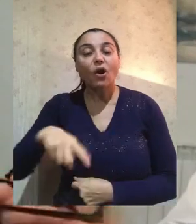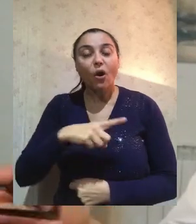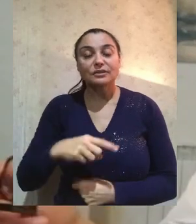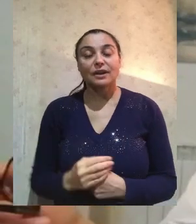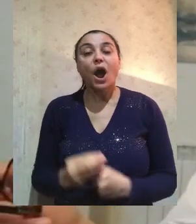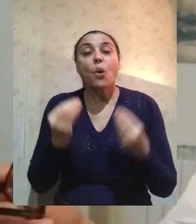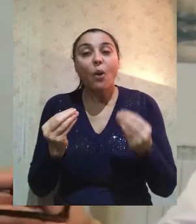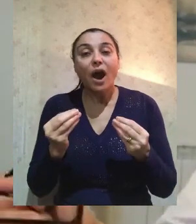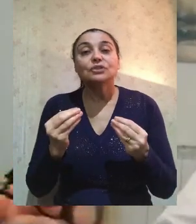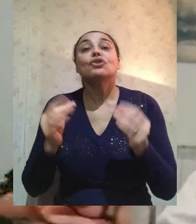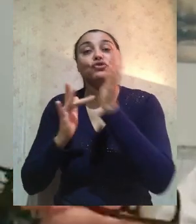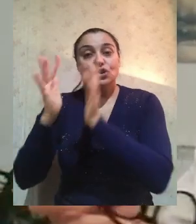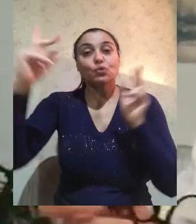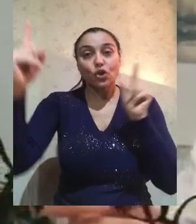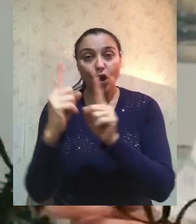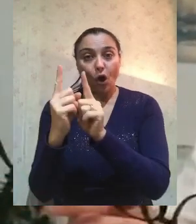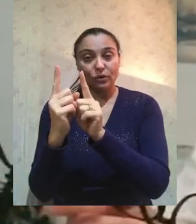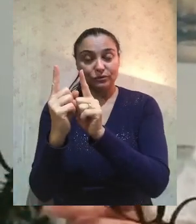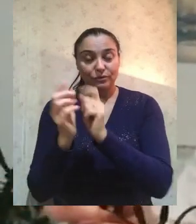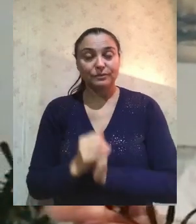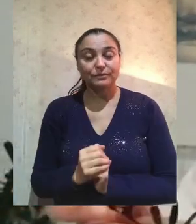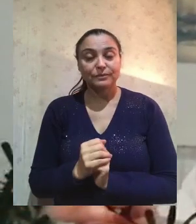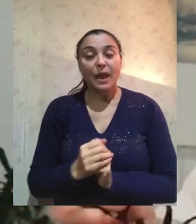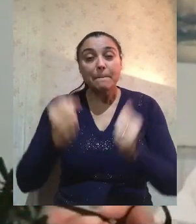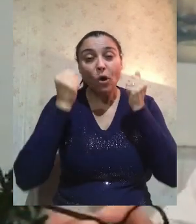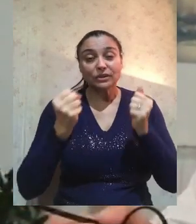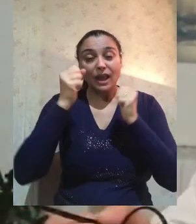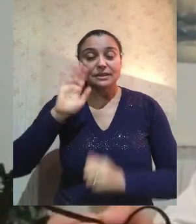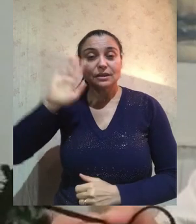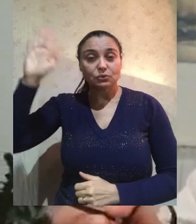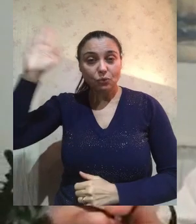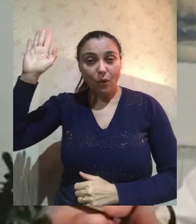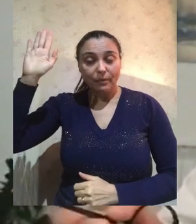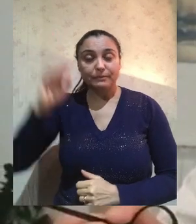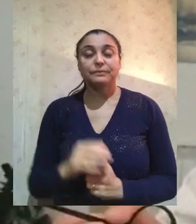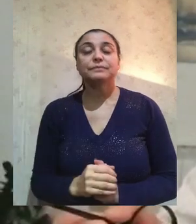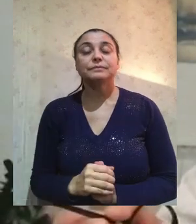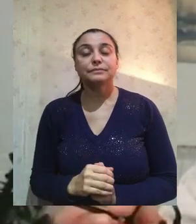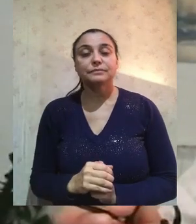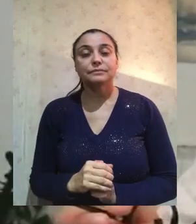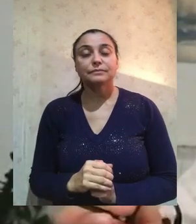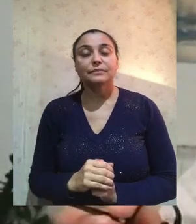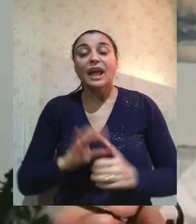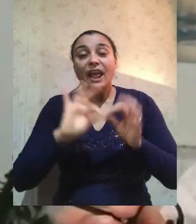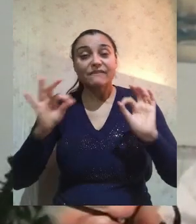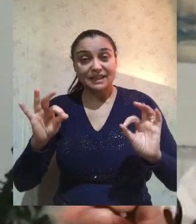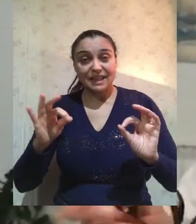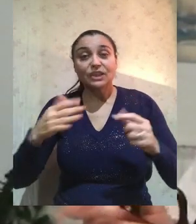Ed è quello che accadde in quei giorni. La parola ci dice che la potenza del Signore, sto leggendo il versetto